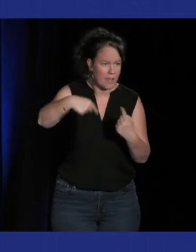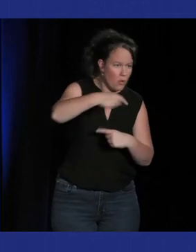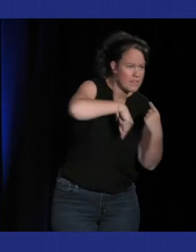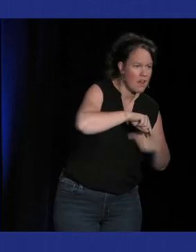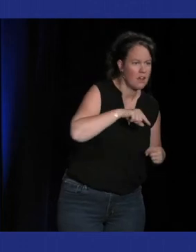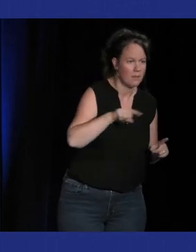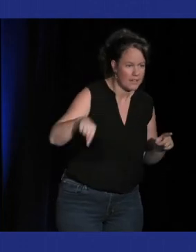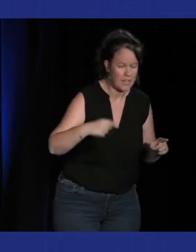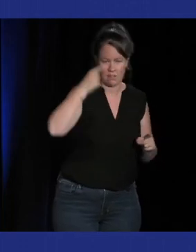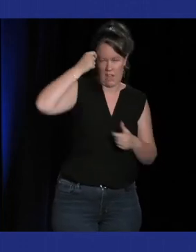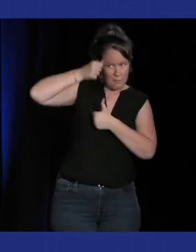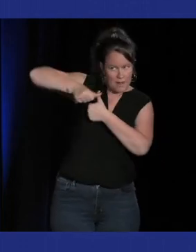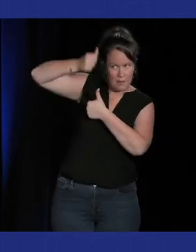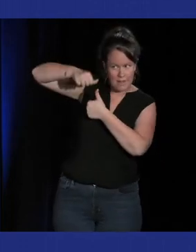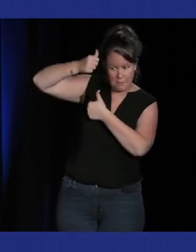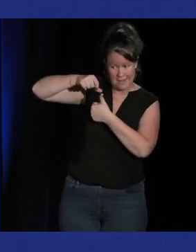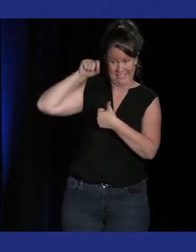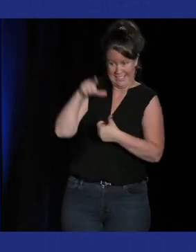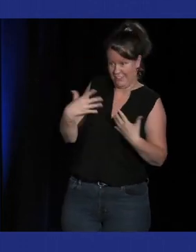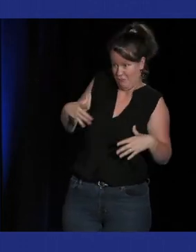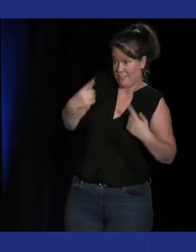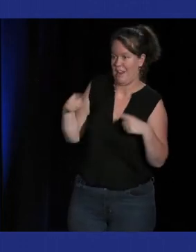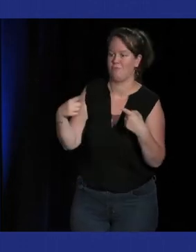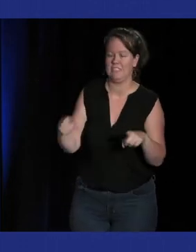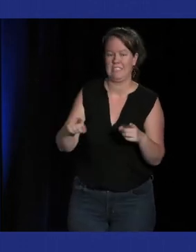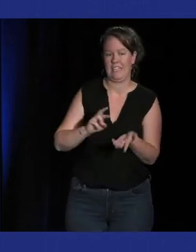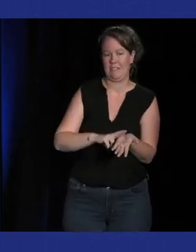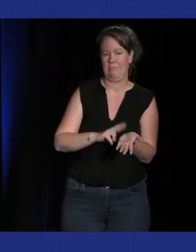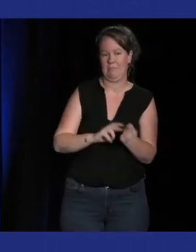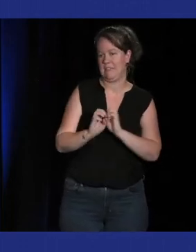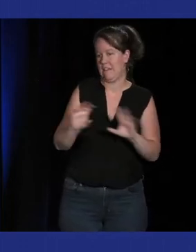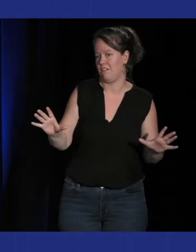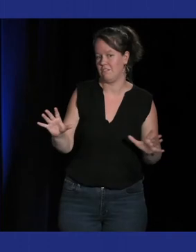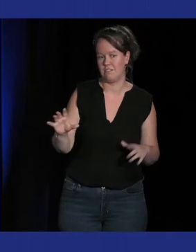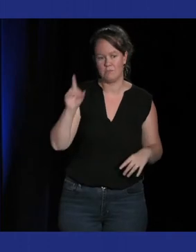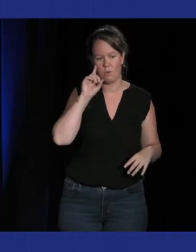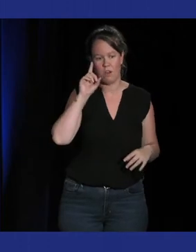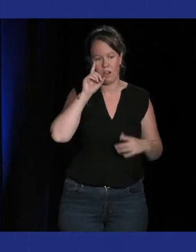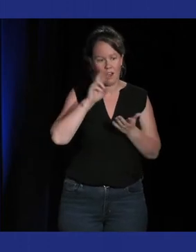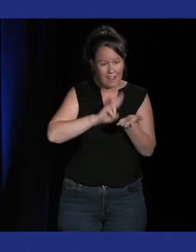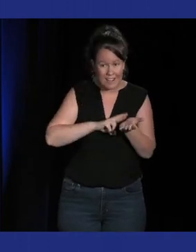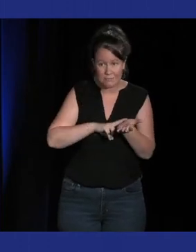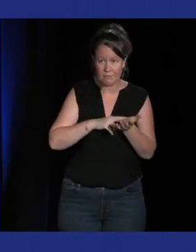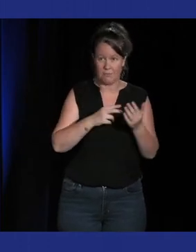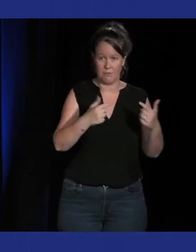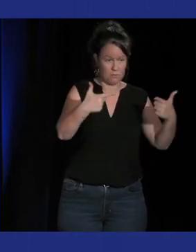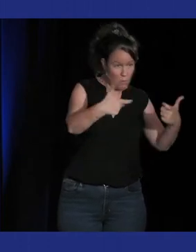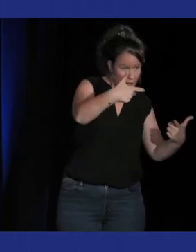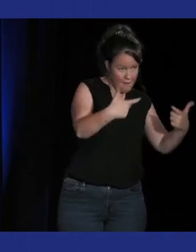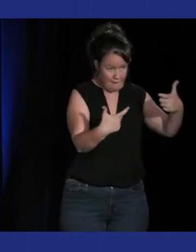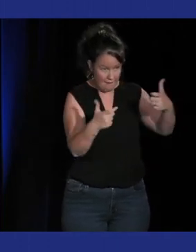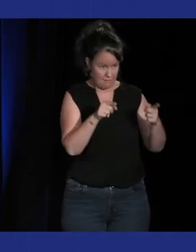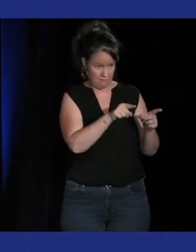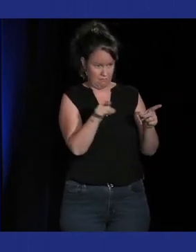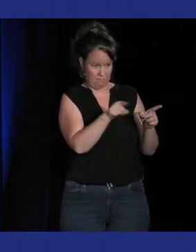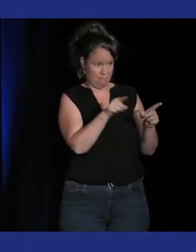au milieu de la salle c'est le fait le rythme d'un combat c'est comme le rythme d'une musique je sais que